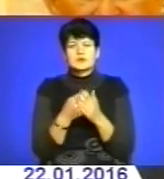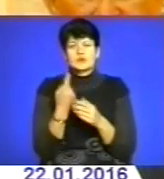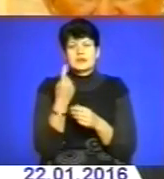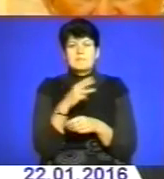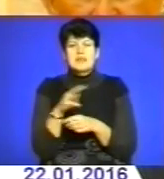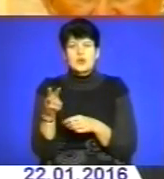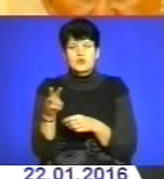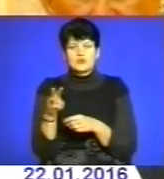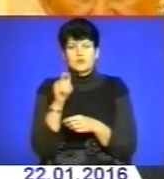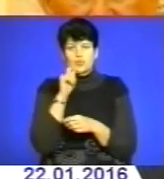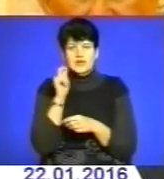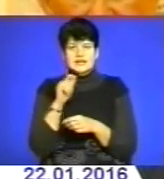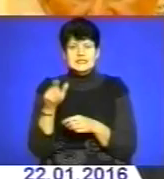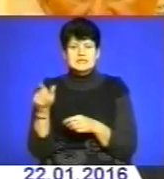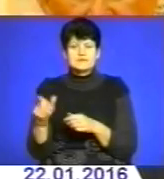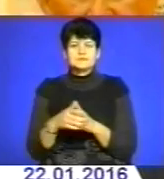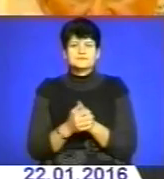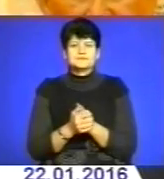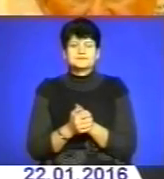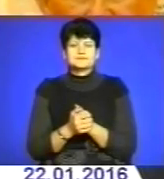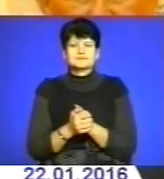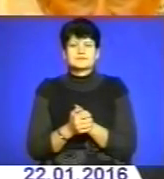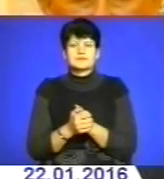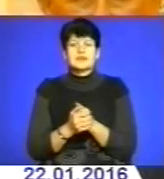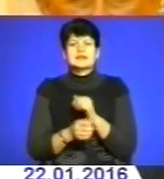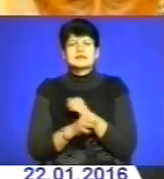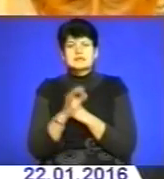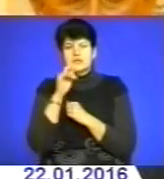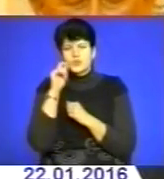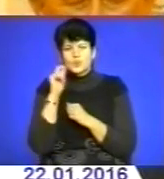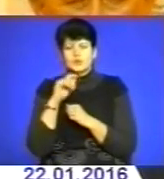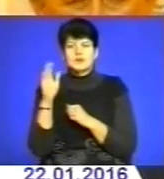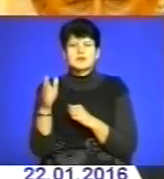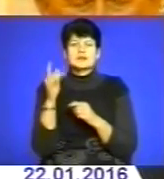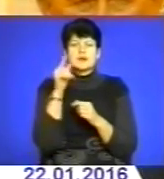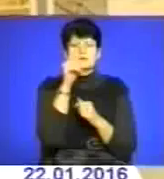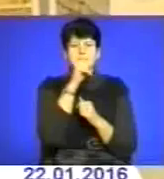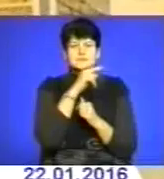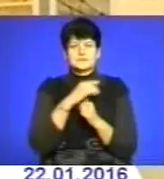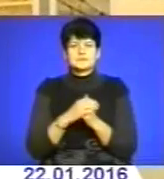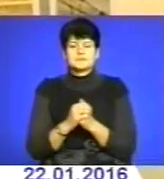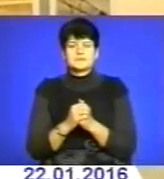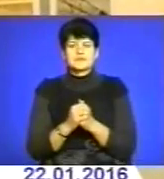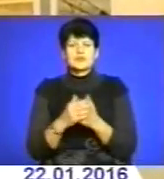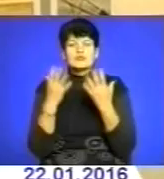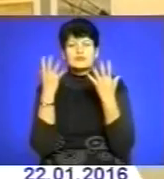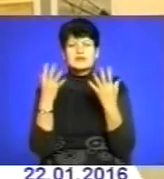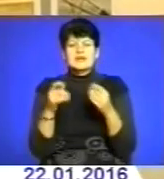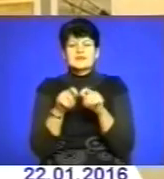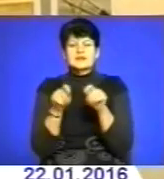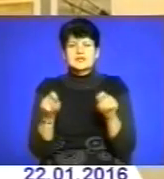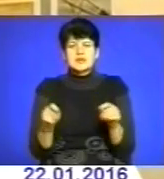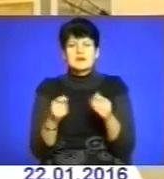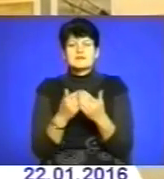українців. І на Східній Україні, і там, і там, і там. В день відкриття виставка зібрала